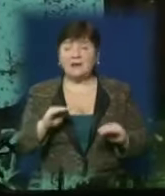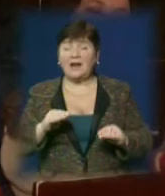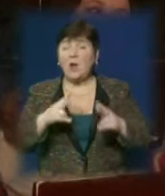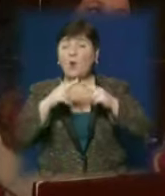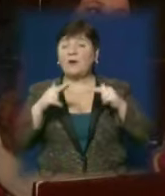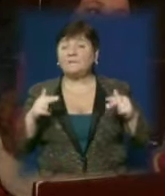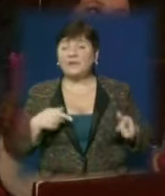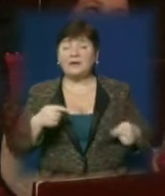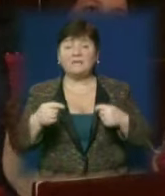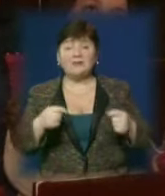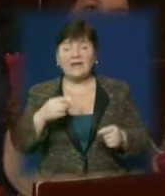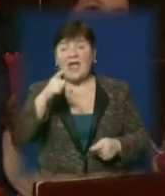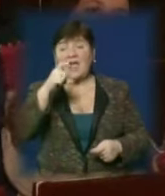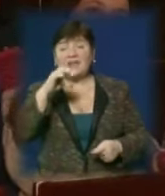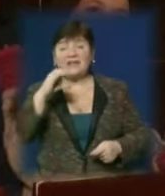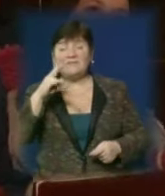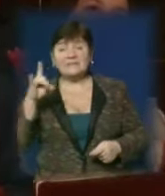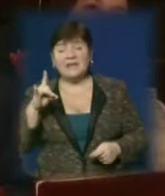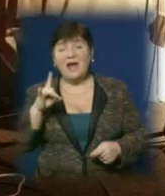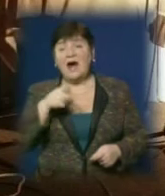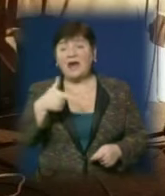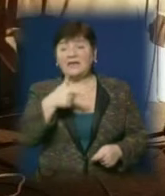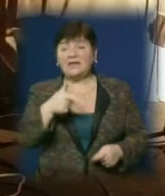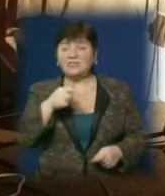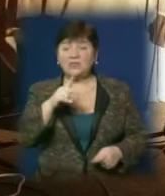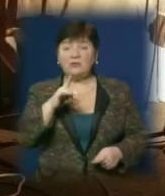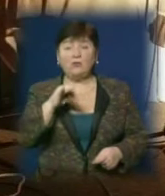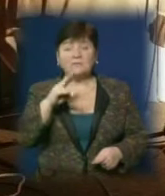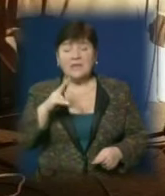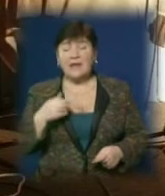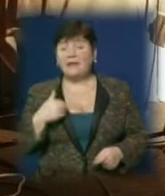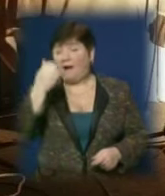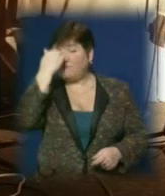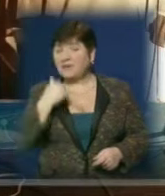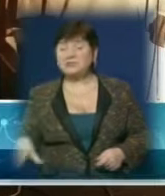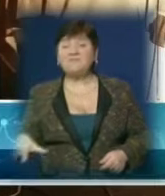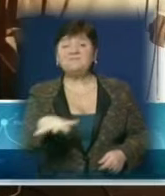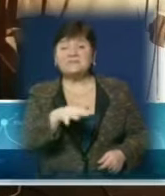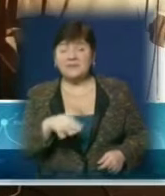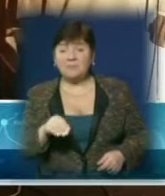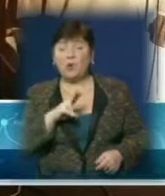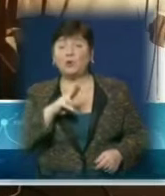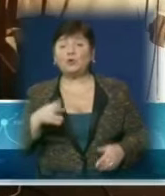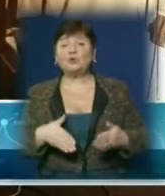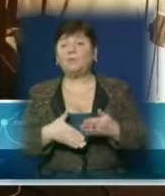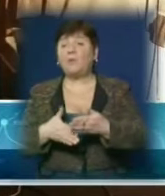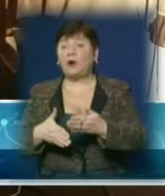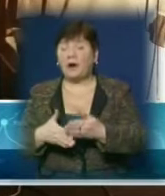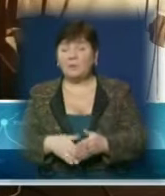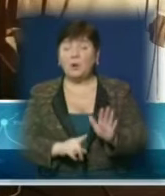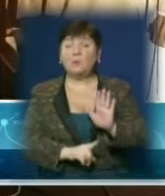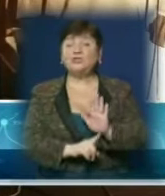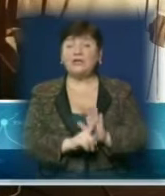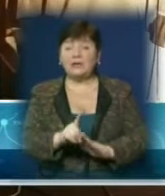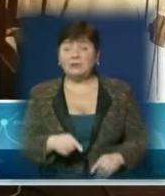інтермесу» – керівник «Едельвейсу» Галина Чольоскі. Назвичайно вдячна всім, хто допомагав, починає